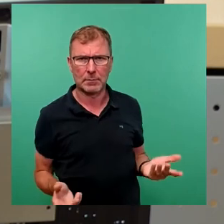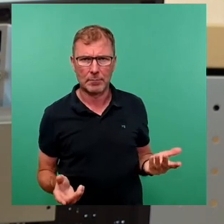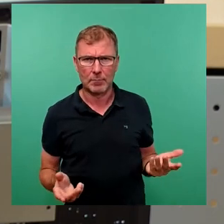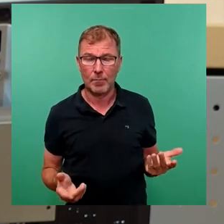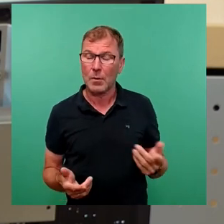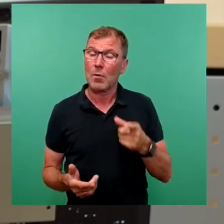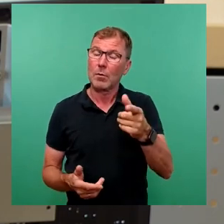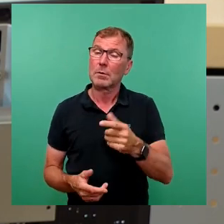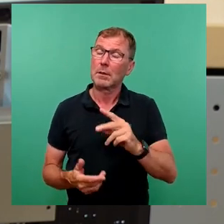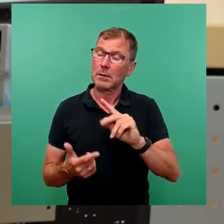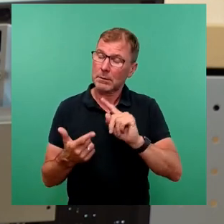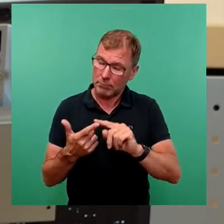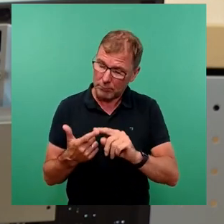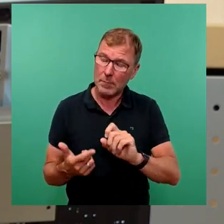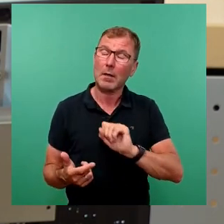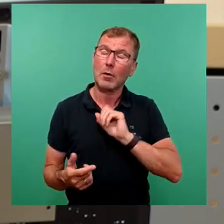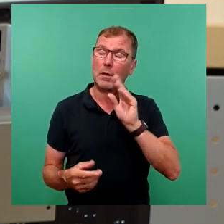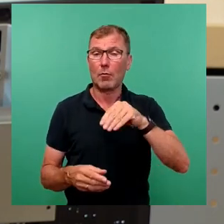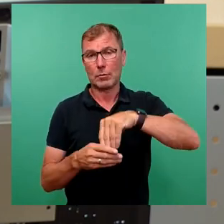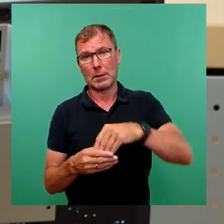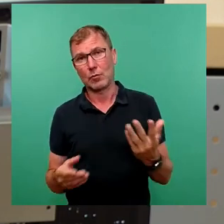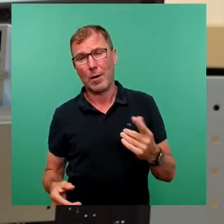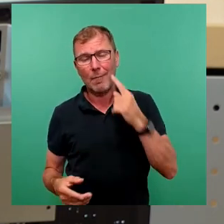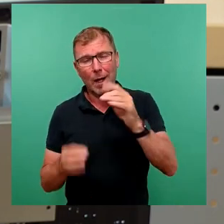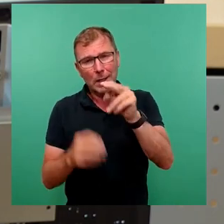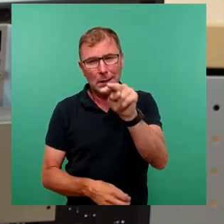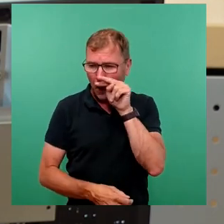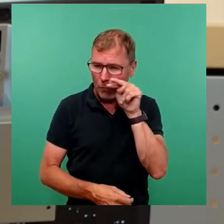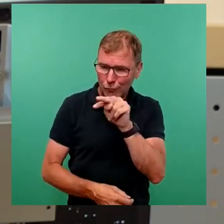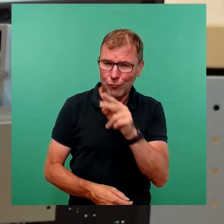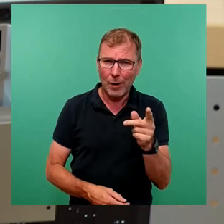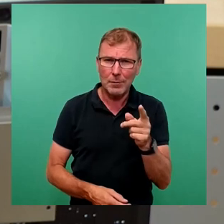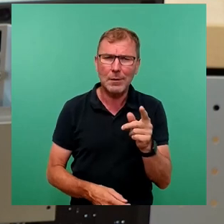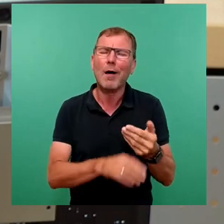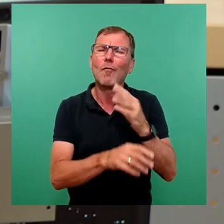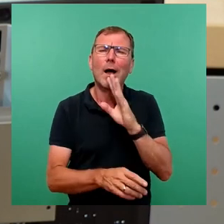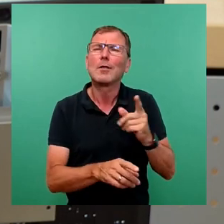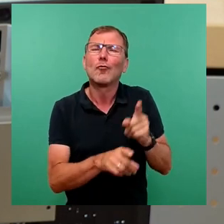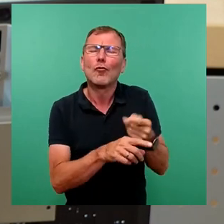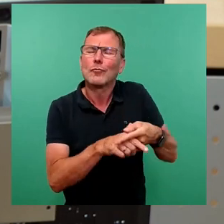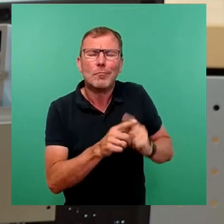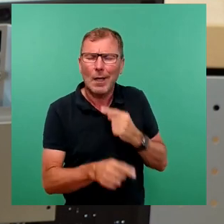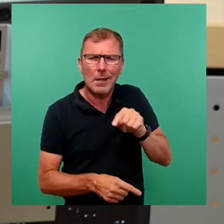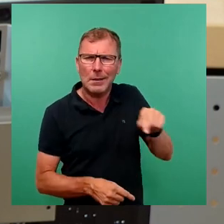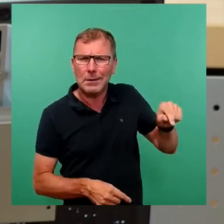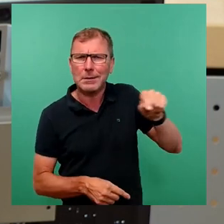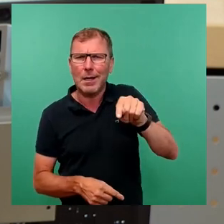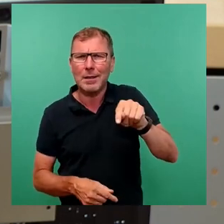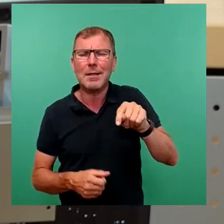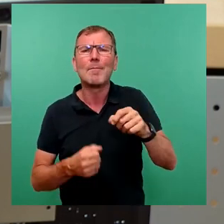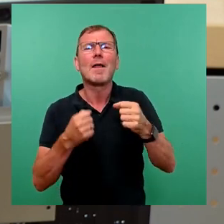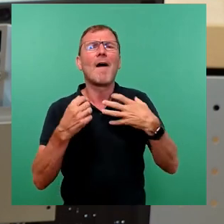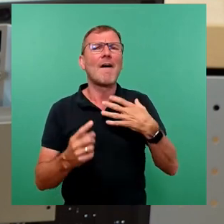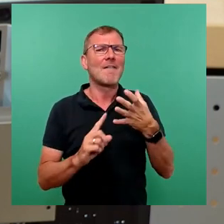zweitens, und auch das gehört zur Wahrheit dazu, wer genau hingeguckt hat, auch das haben meine Vorrednerinnen teilweise schon gesagt, der hat festgestellt,